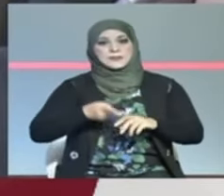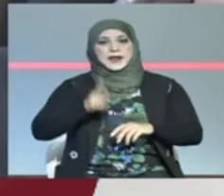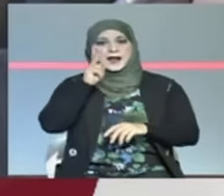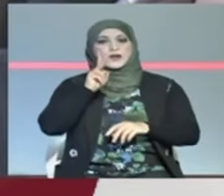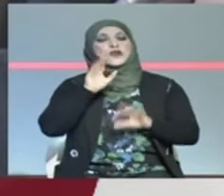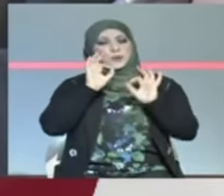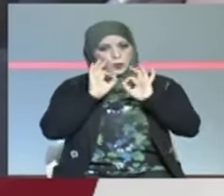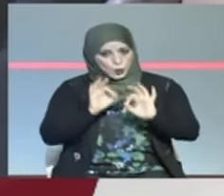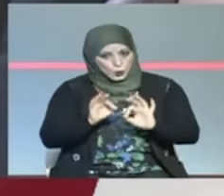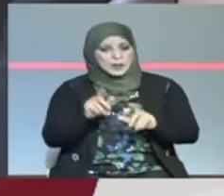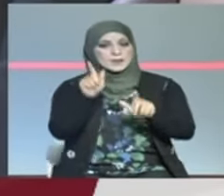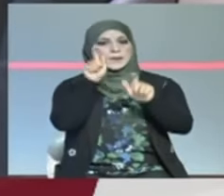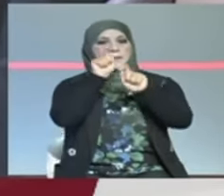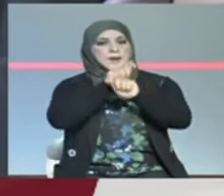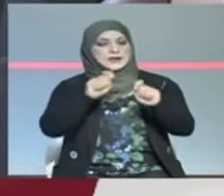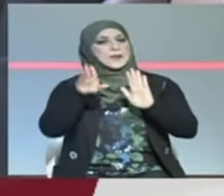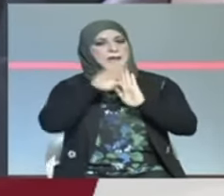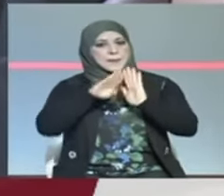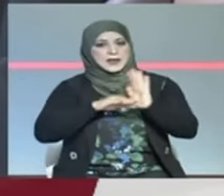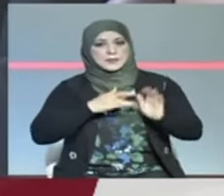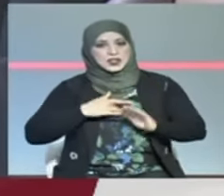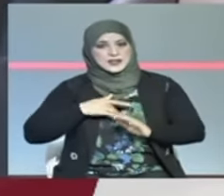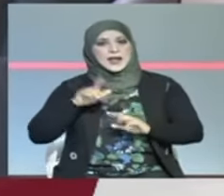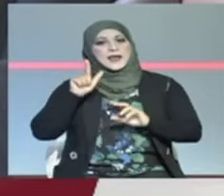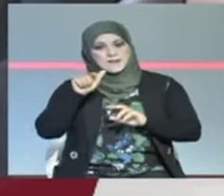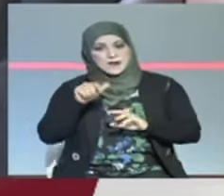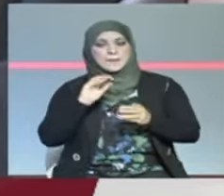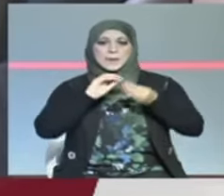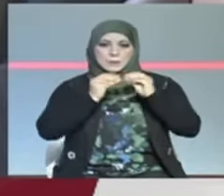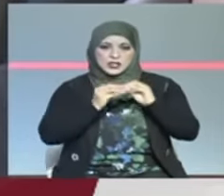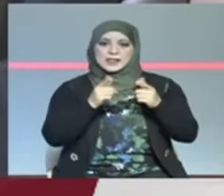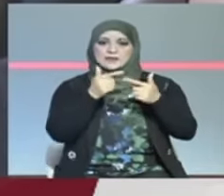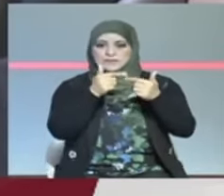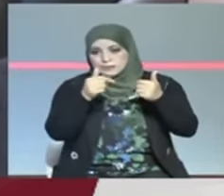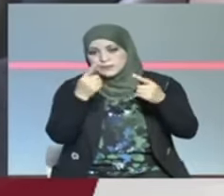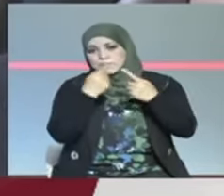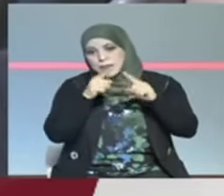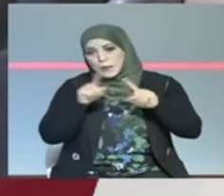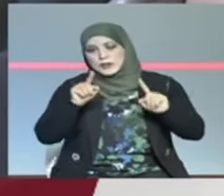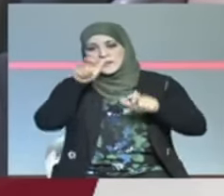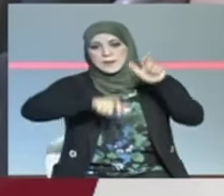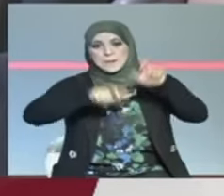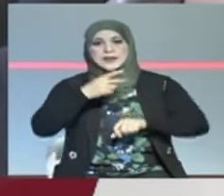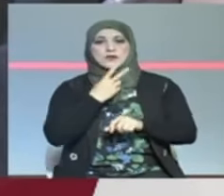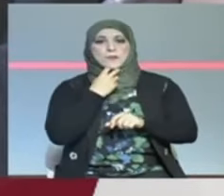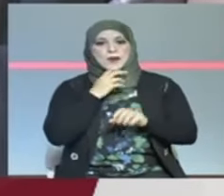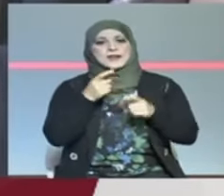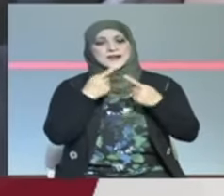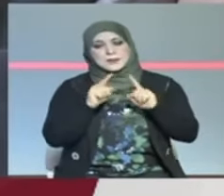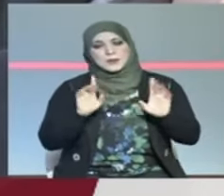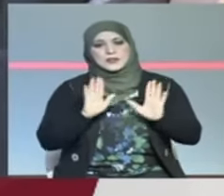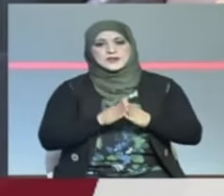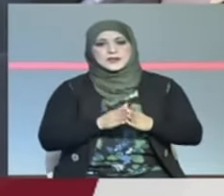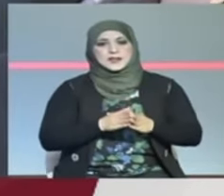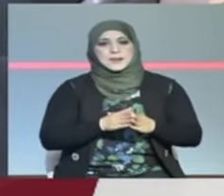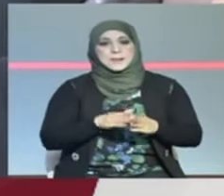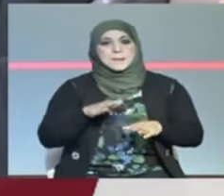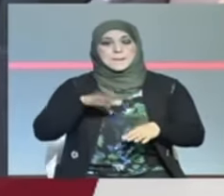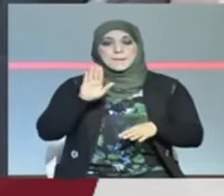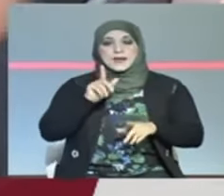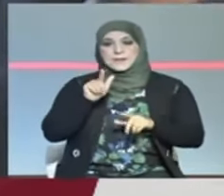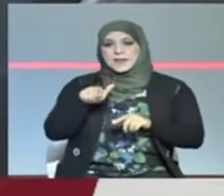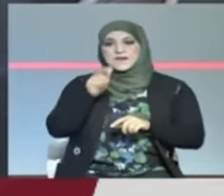ملتزمين تعرضنا بعض المشاكل مع البعض من الحرفاء مش أكثر أنه حتى